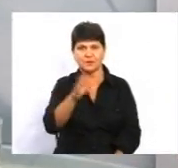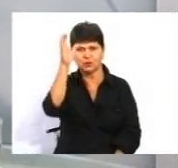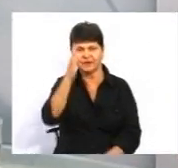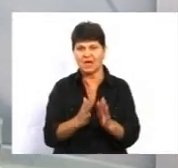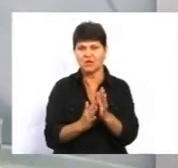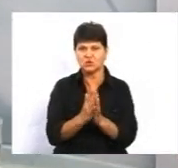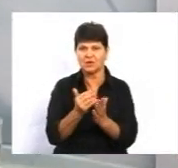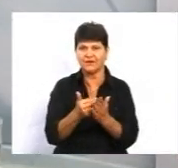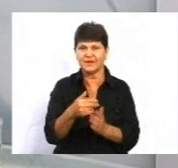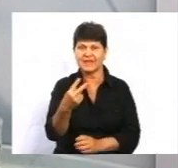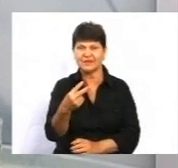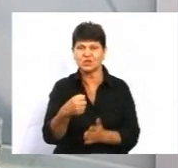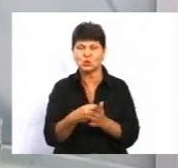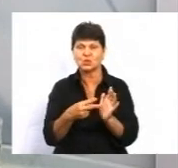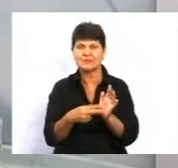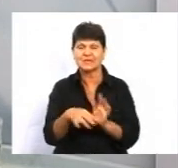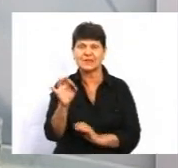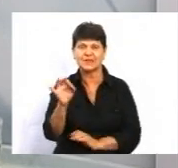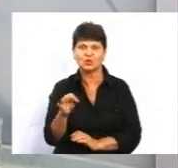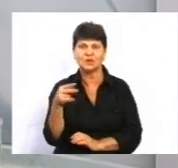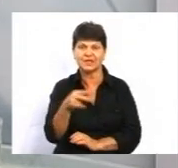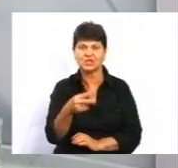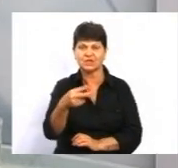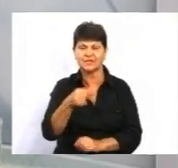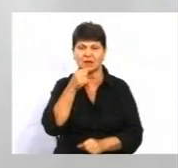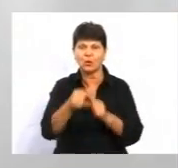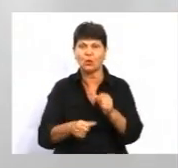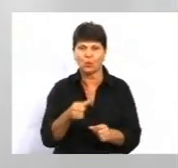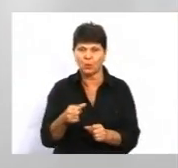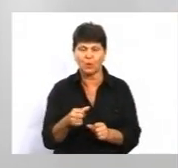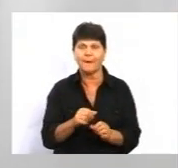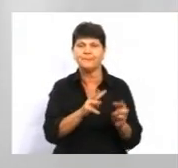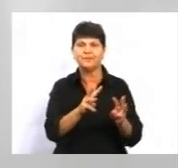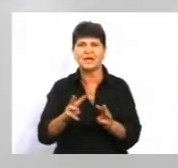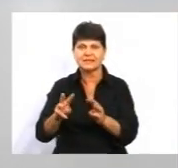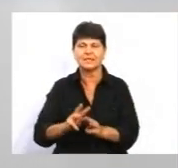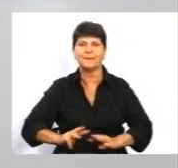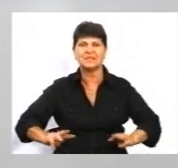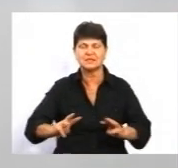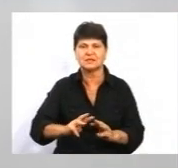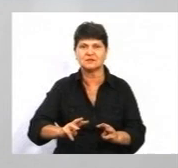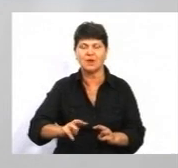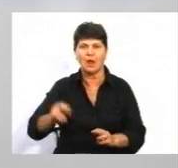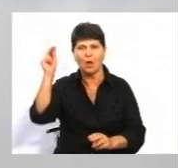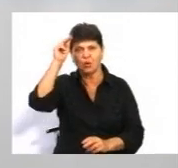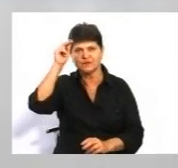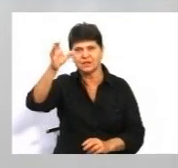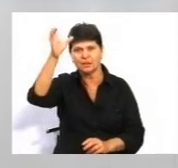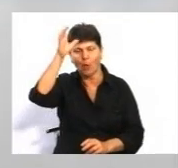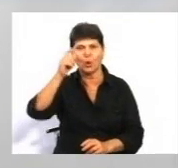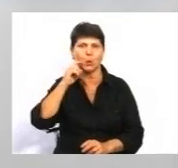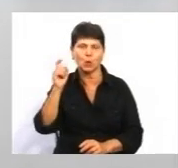20 до 70 відсотків 2020 року. Йдеться на сайті Міністерства освіти і науки України.